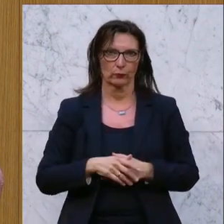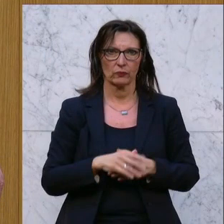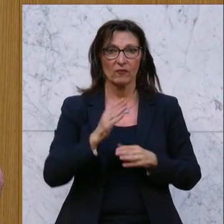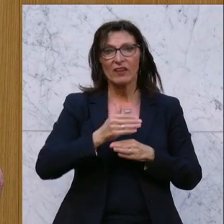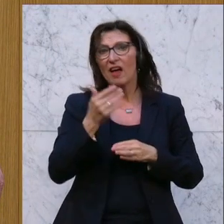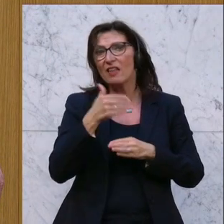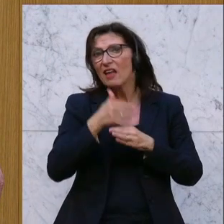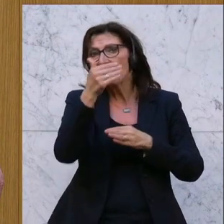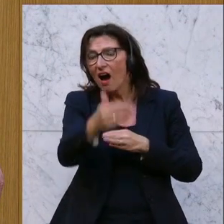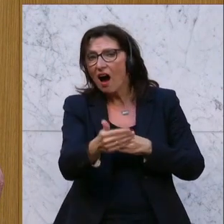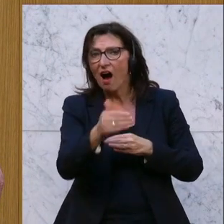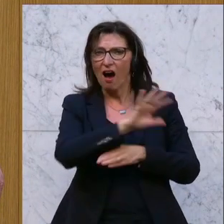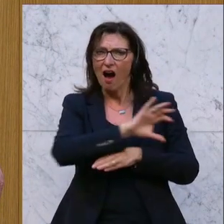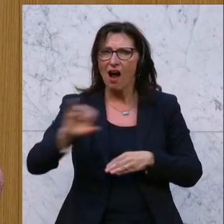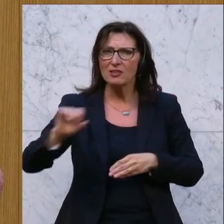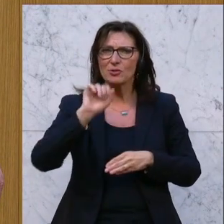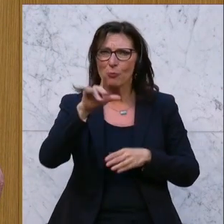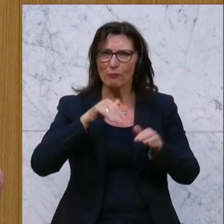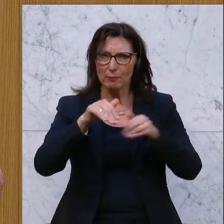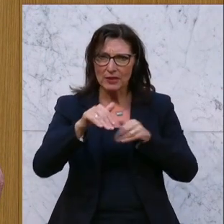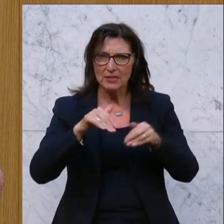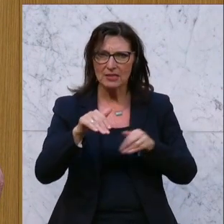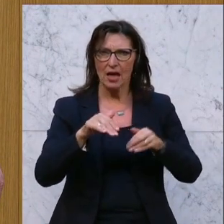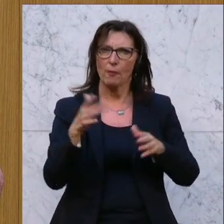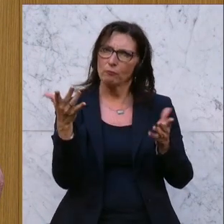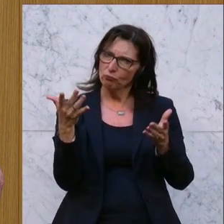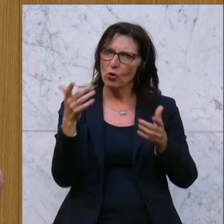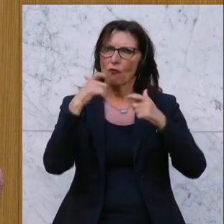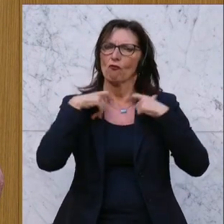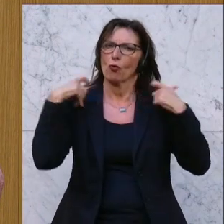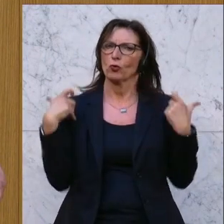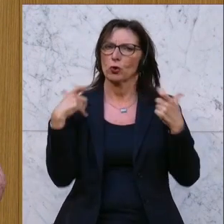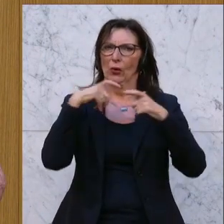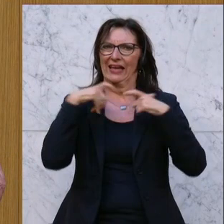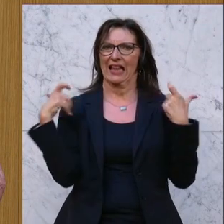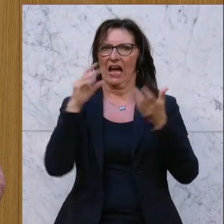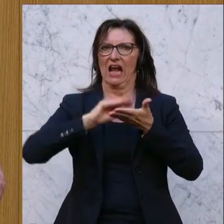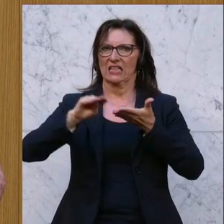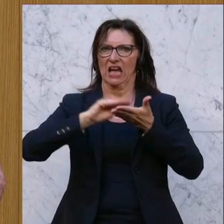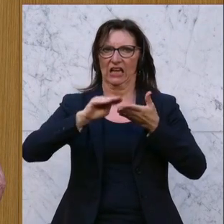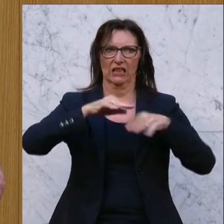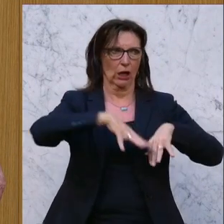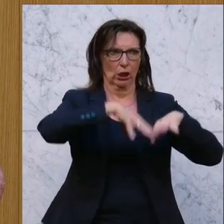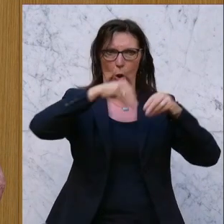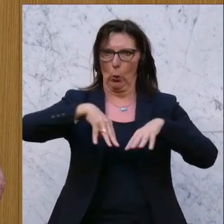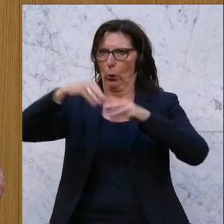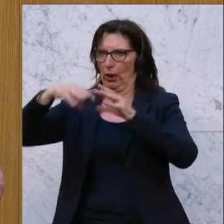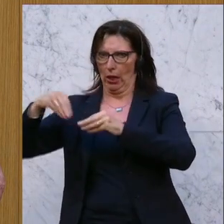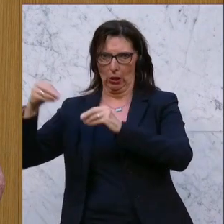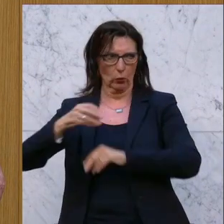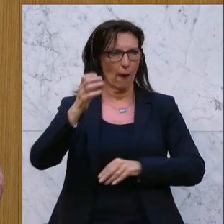damals in allen zwölf Ministerien die Funktion des Generalsekretärs eingerichtet beziehungsweise besetzt.